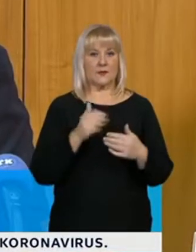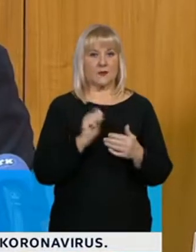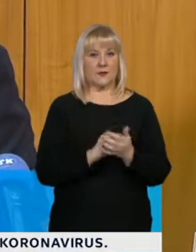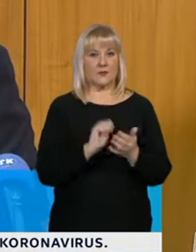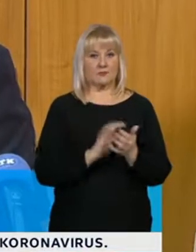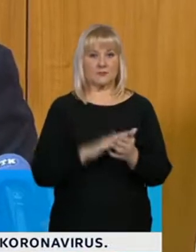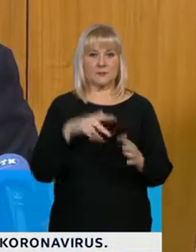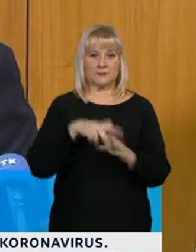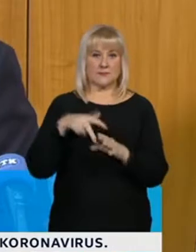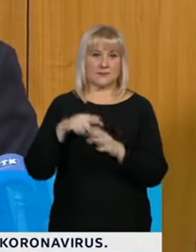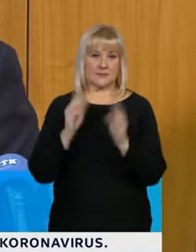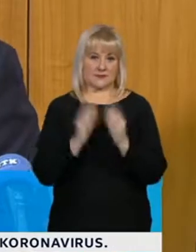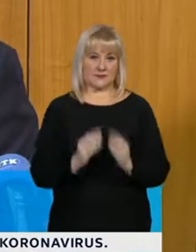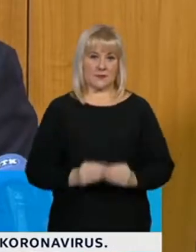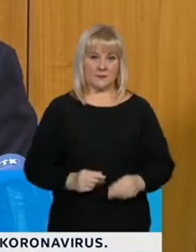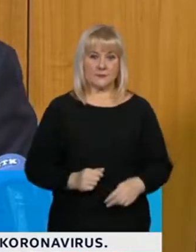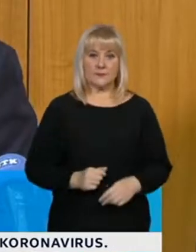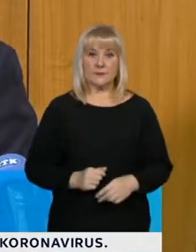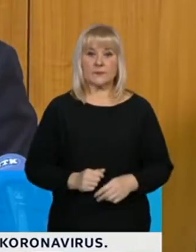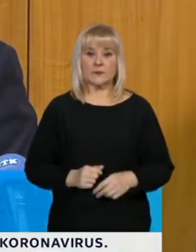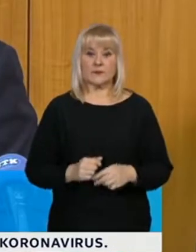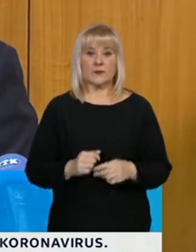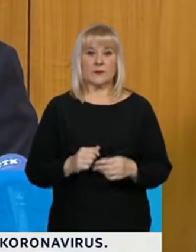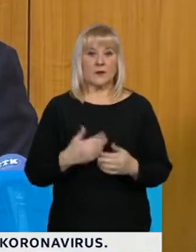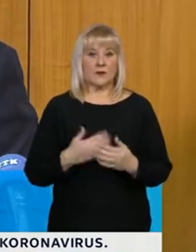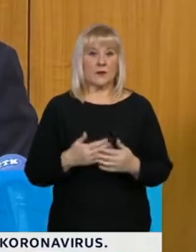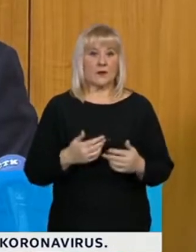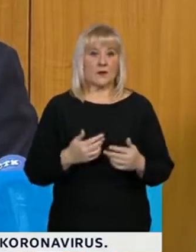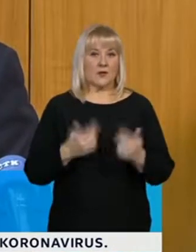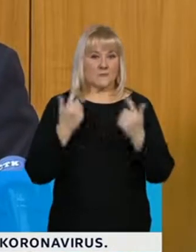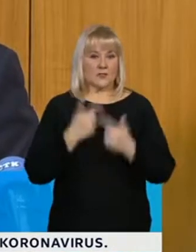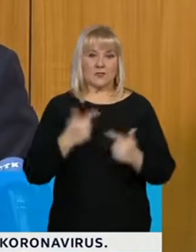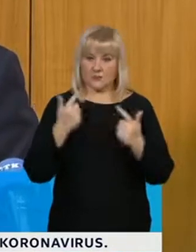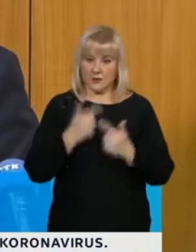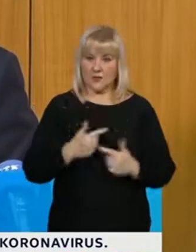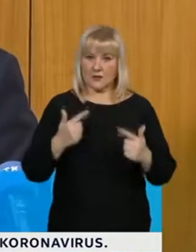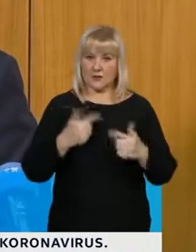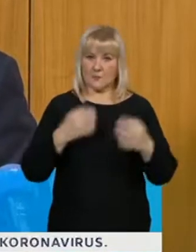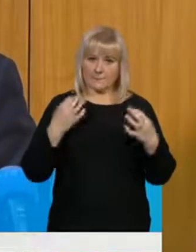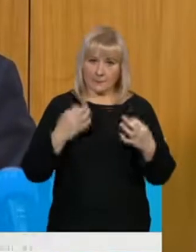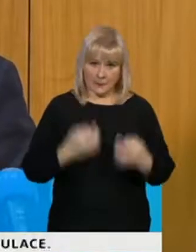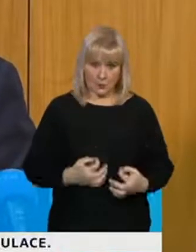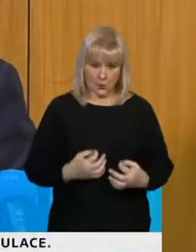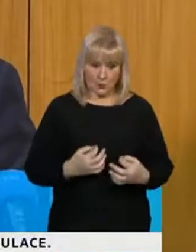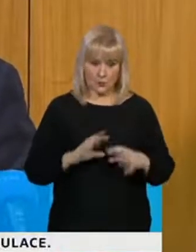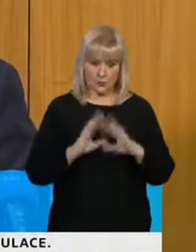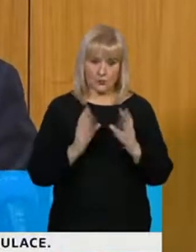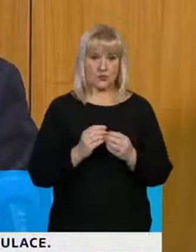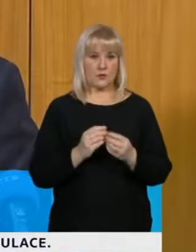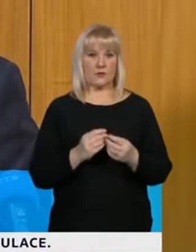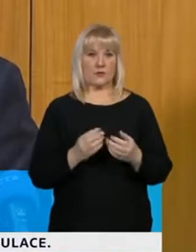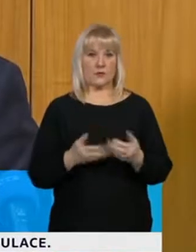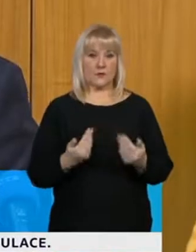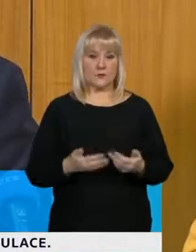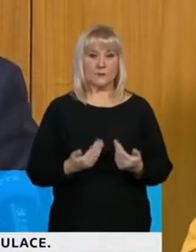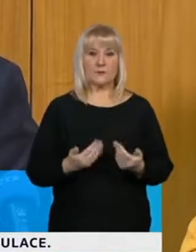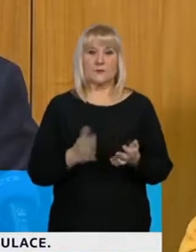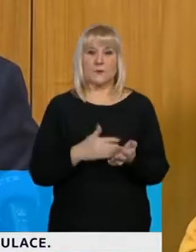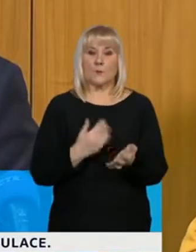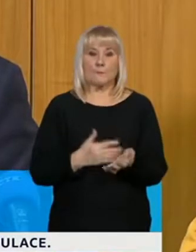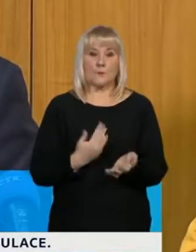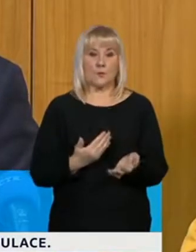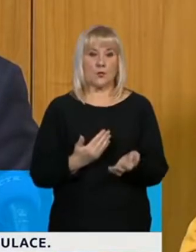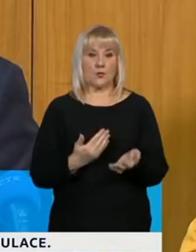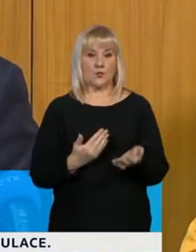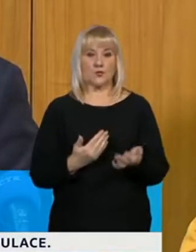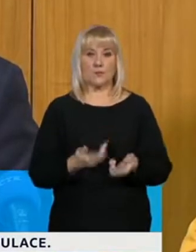podstatná informace. A když bych to měl zhrnout velmi jednoduše a jasně, proč bychom